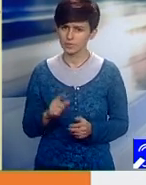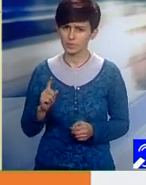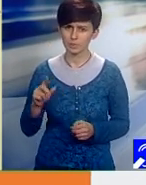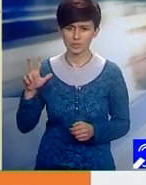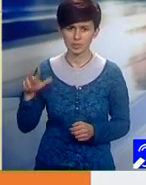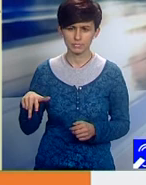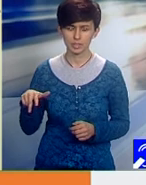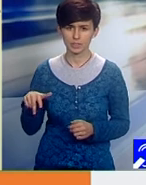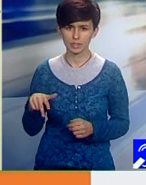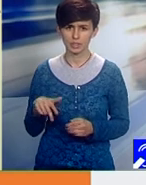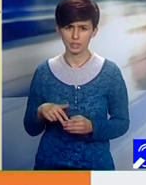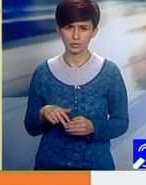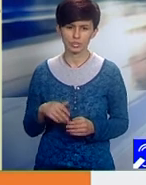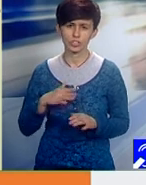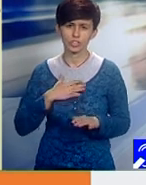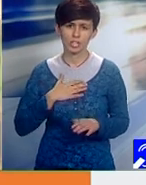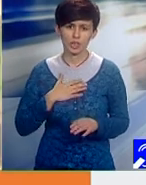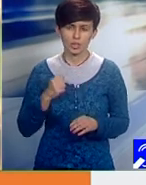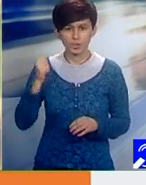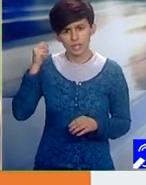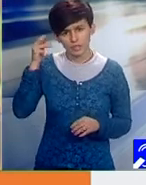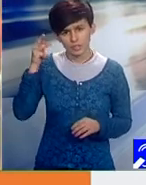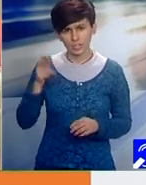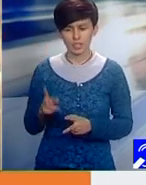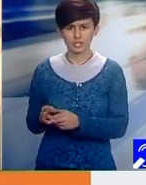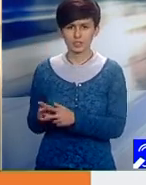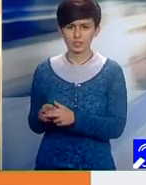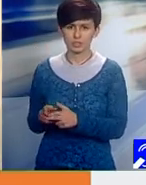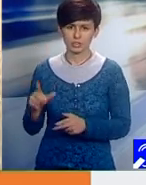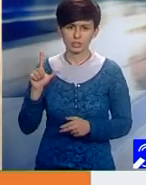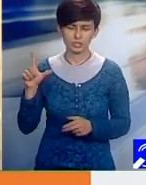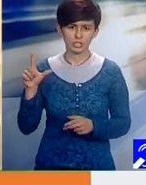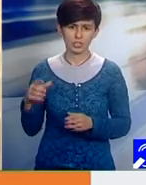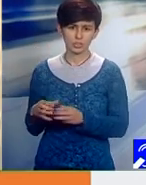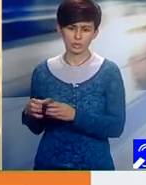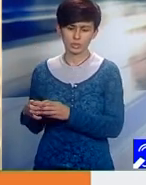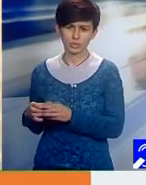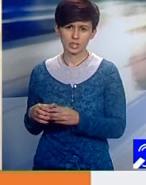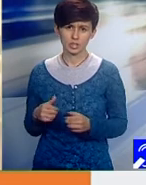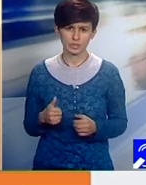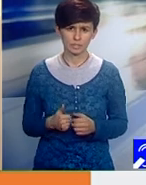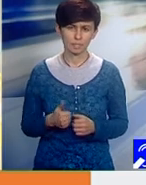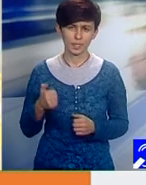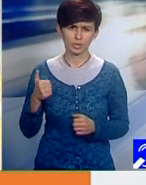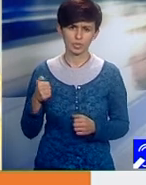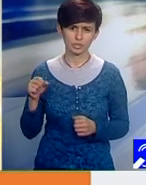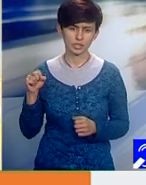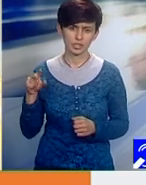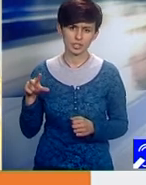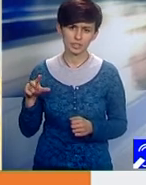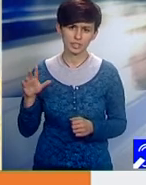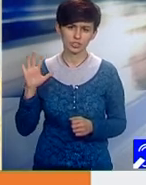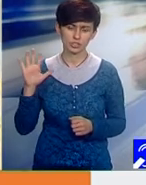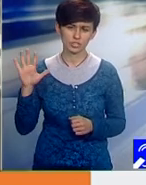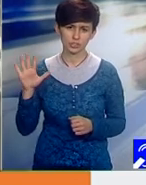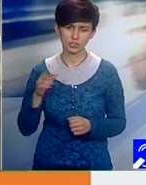avem în fiecare zi din oncologie două colective. 135 de oameni mor